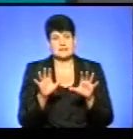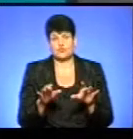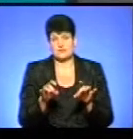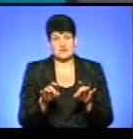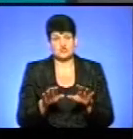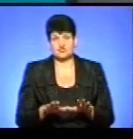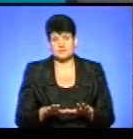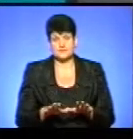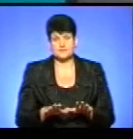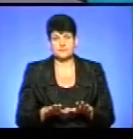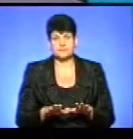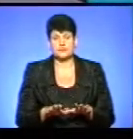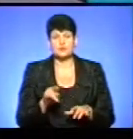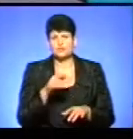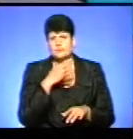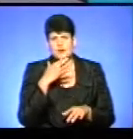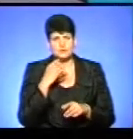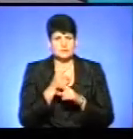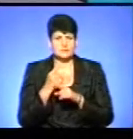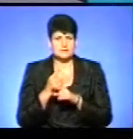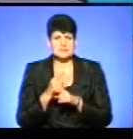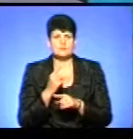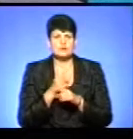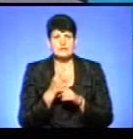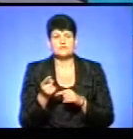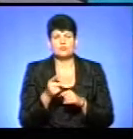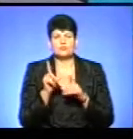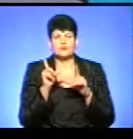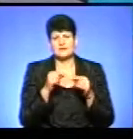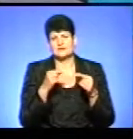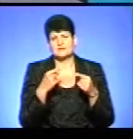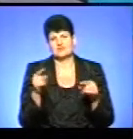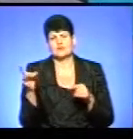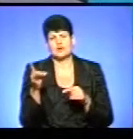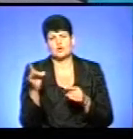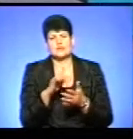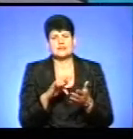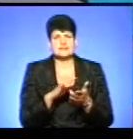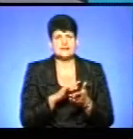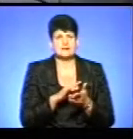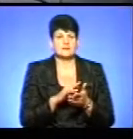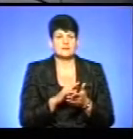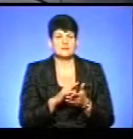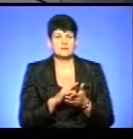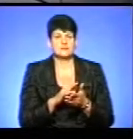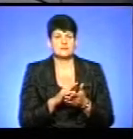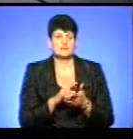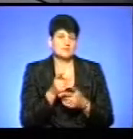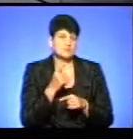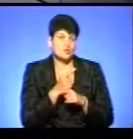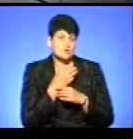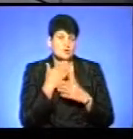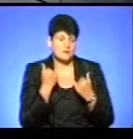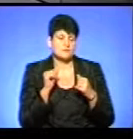дуже багато, як на мене, заборонили в Тернополі, вони поїхали в будь-який районний центр, там заборони нема. Тобто вони свої гроші все одно відбивають. Тобто,